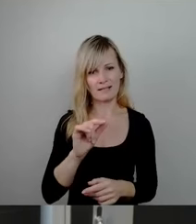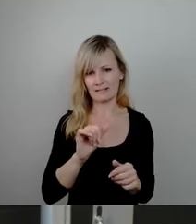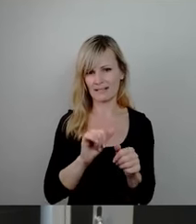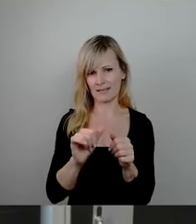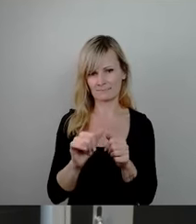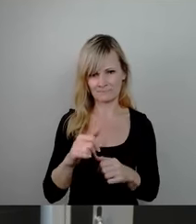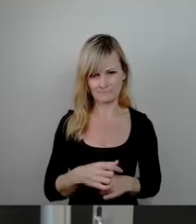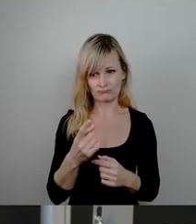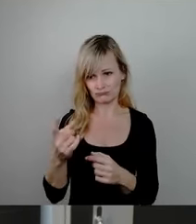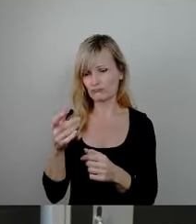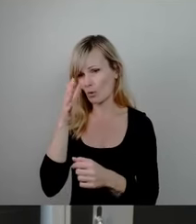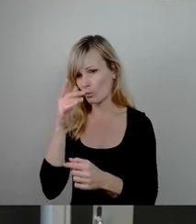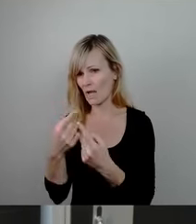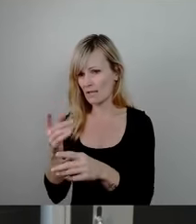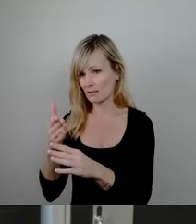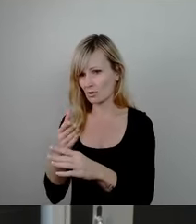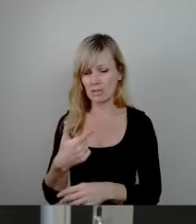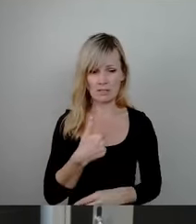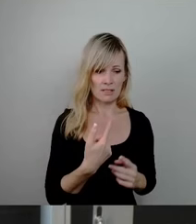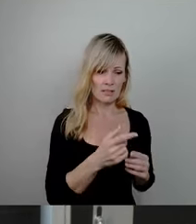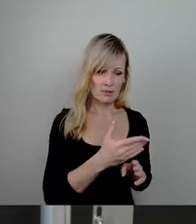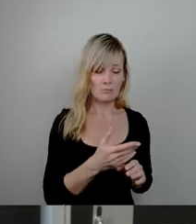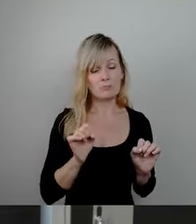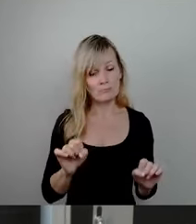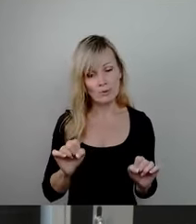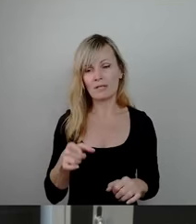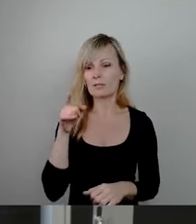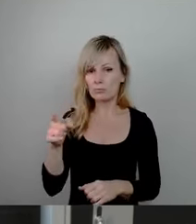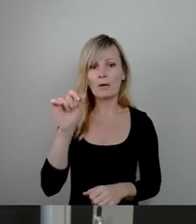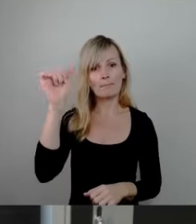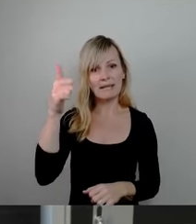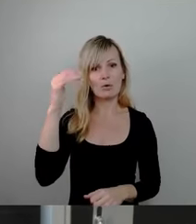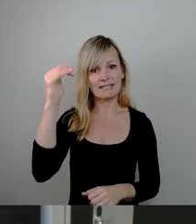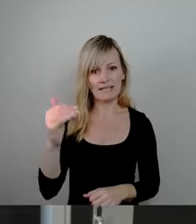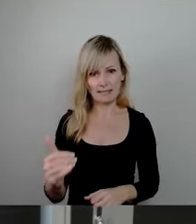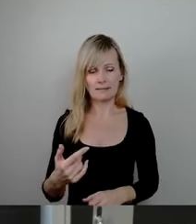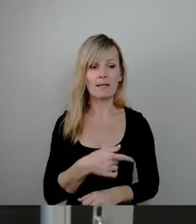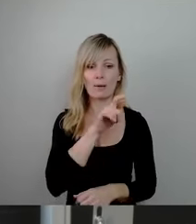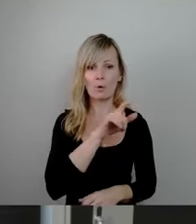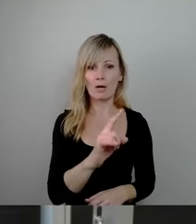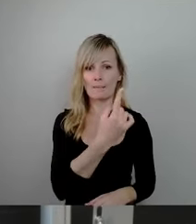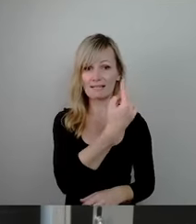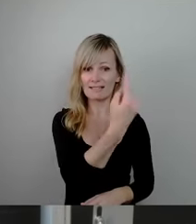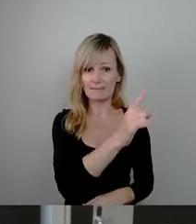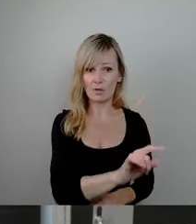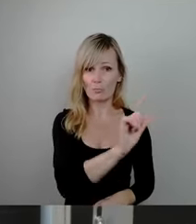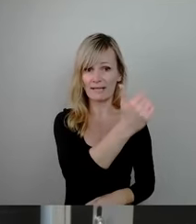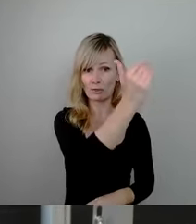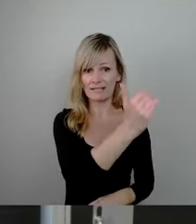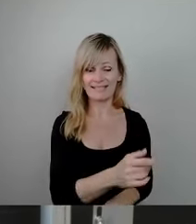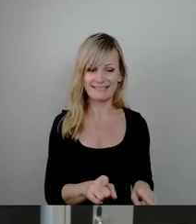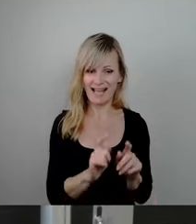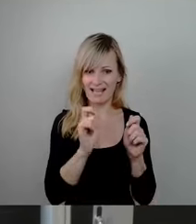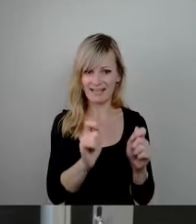anders vielleicht, als ich es entscheiden würde, setzen Sie Prioritäten. Der Bürgermeister setzt Prioritäten, wie in diesem Antrag, in dieser